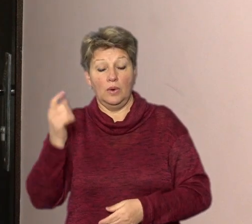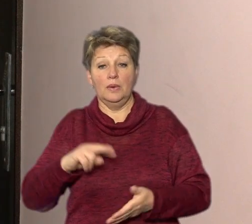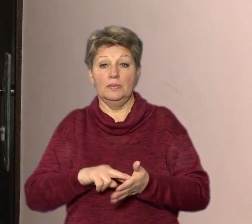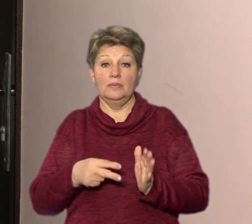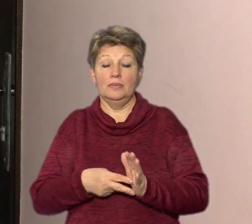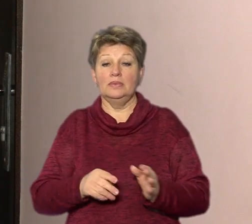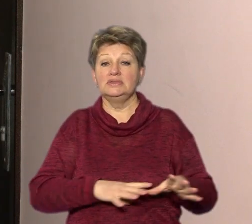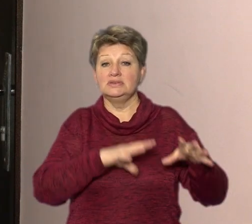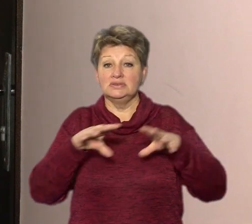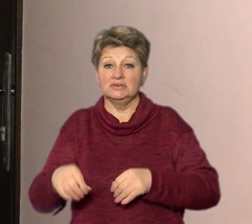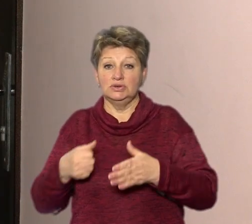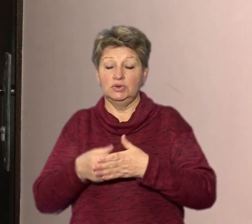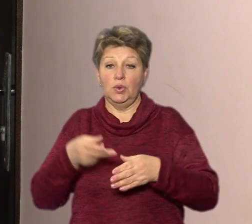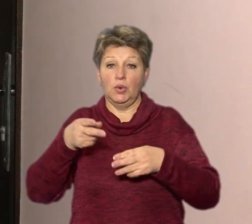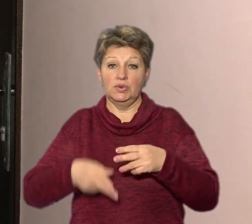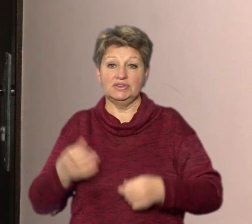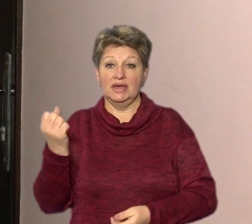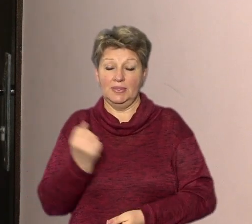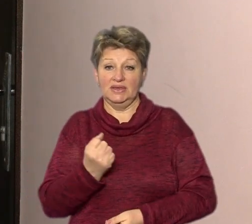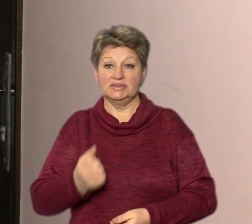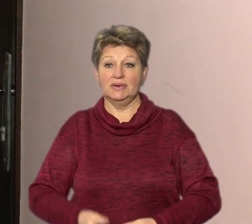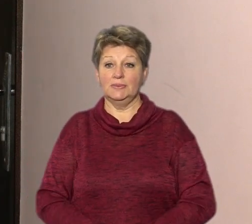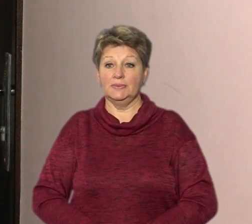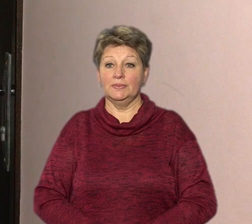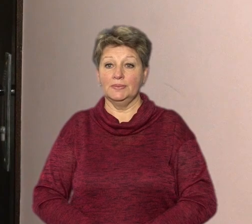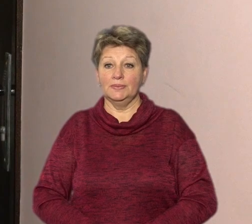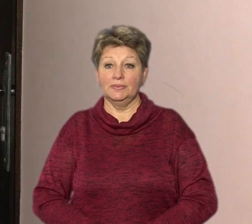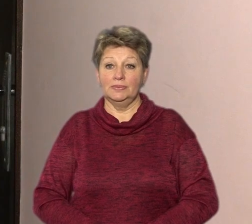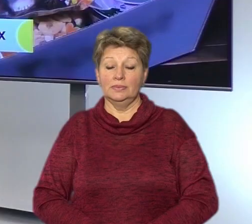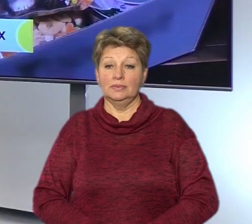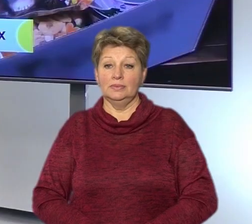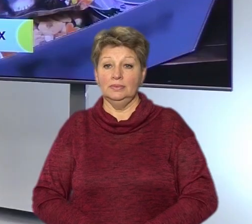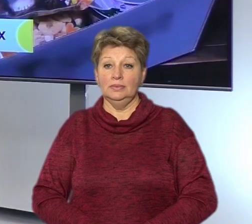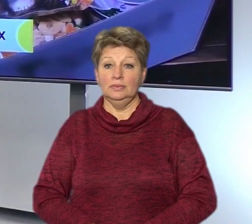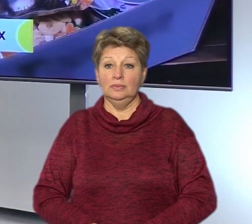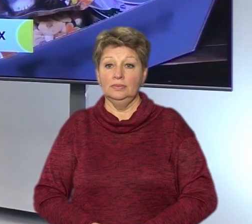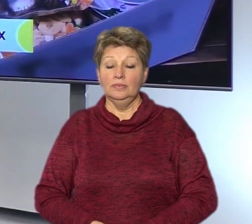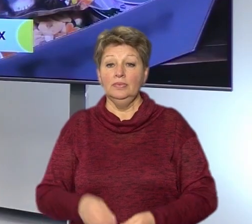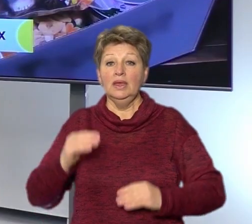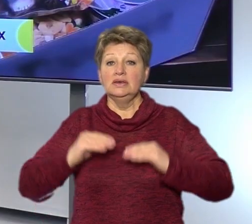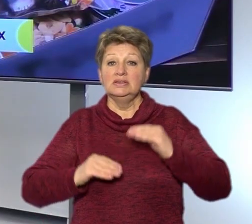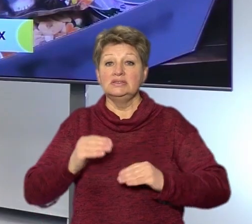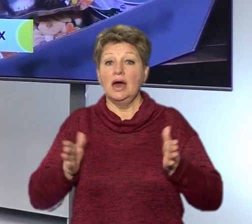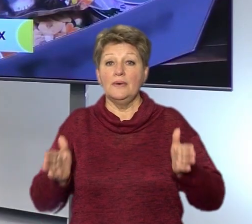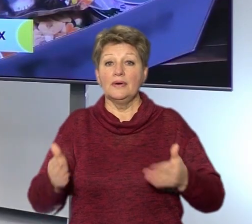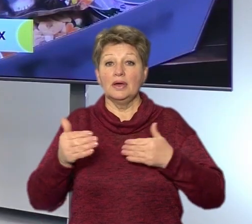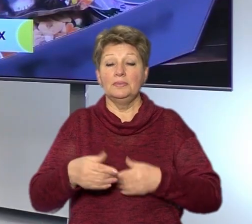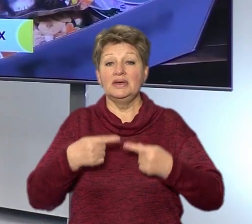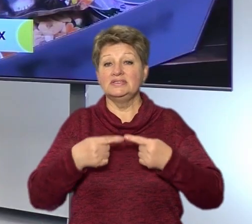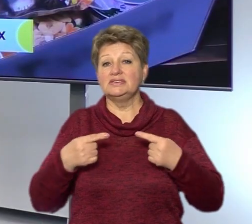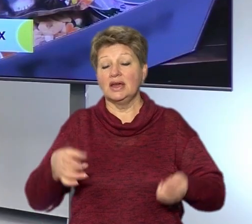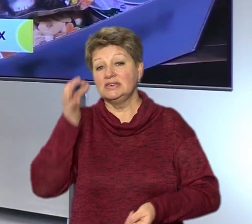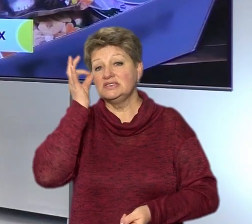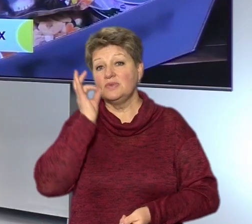тижня. Дар'я Шевченко, Олександр Кулик, Суспільне новини, Черкаси. Скласти коробку з різними смаколиками для